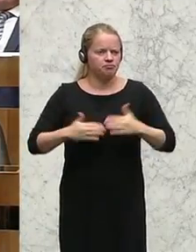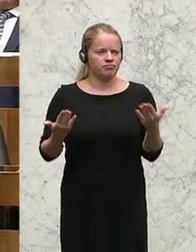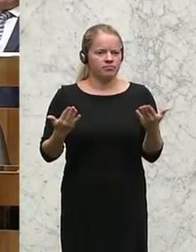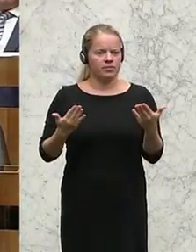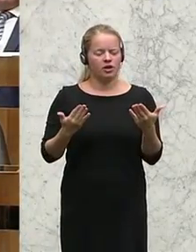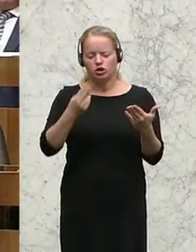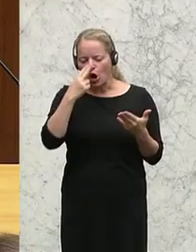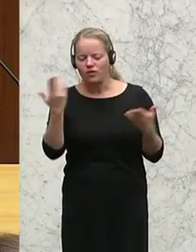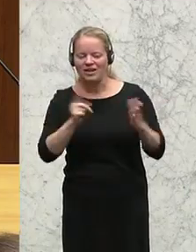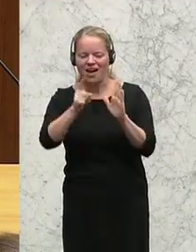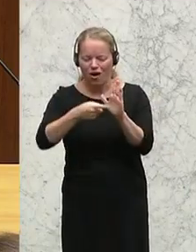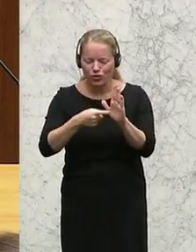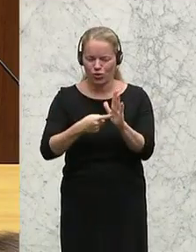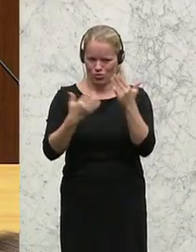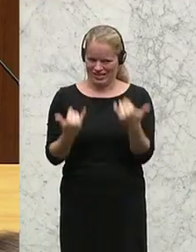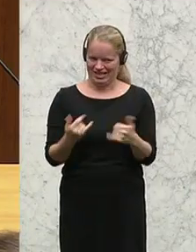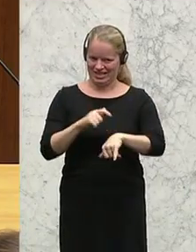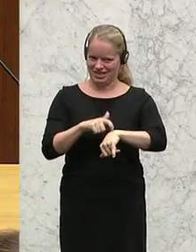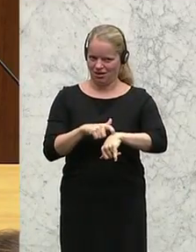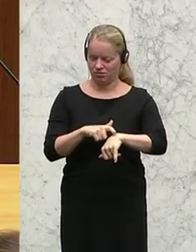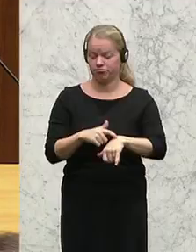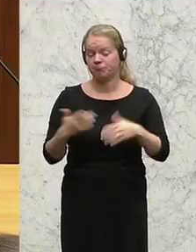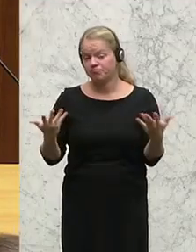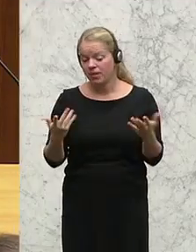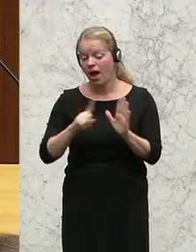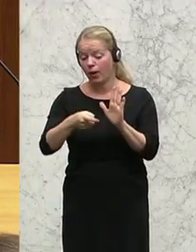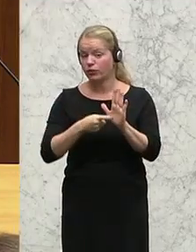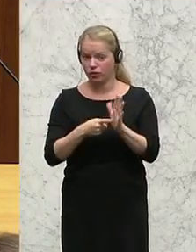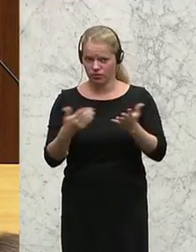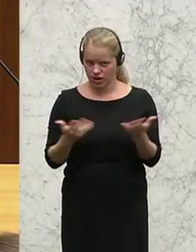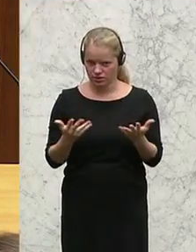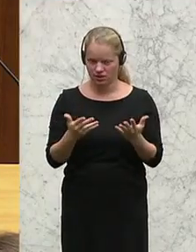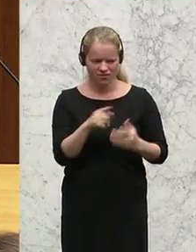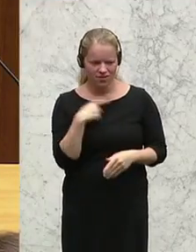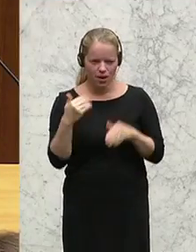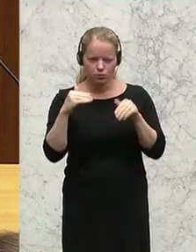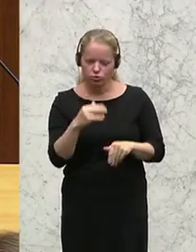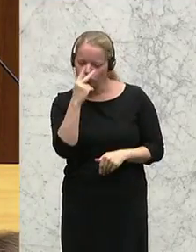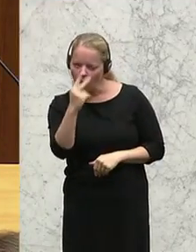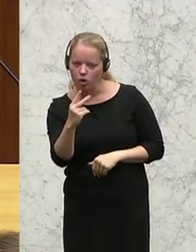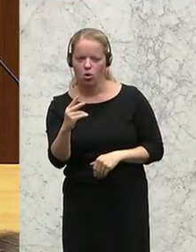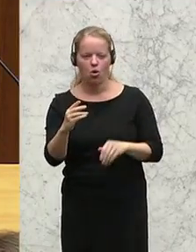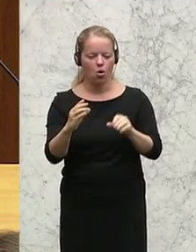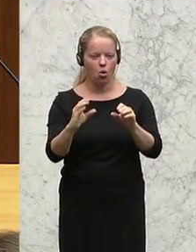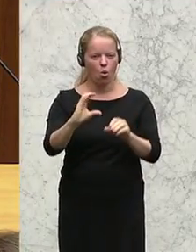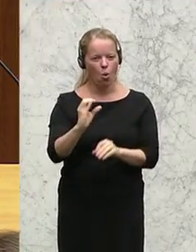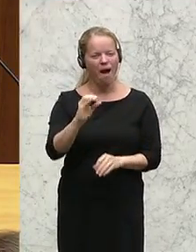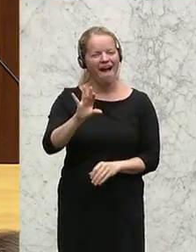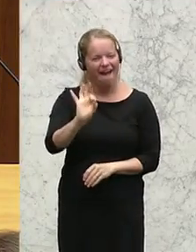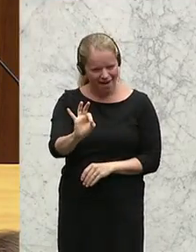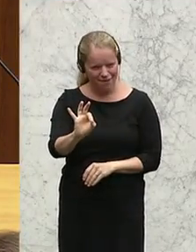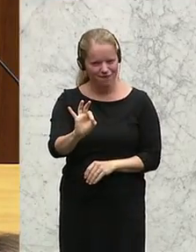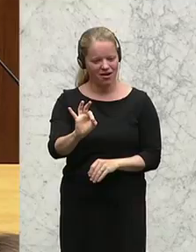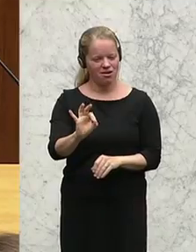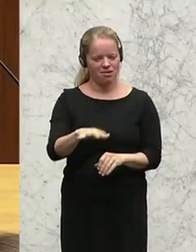der Zeit sind. Und die Herausforderungen der Zeit sind, dass wir daran interessiert sein müssen, dass der ORF hier ein starker öffentlich-rechtlicher im